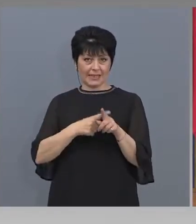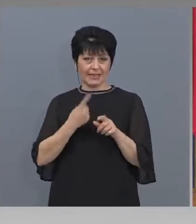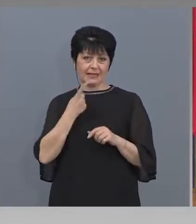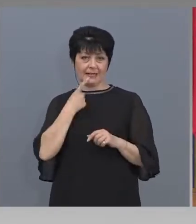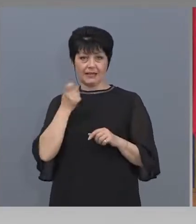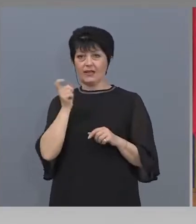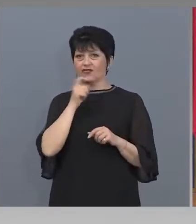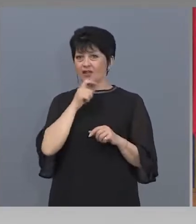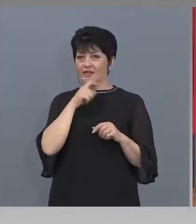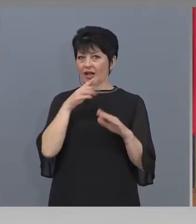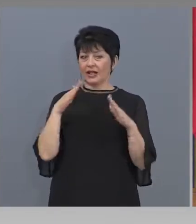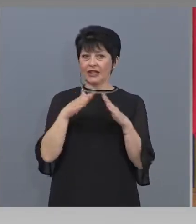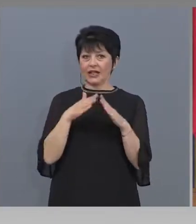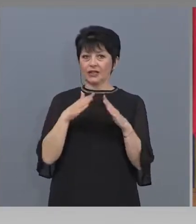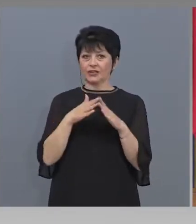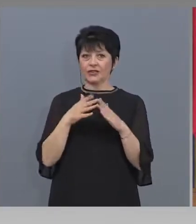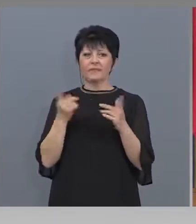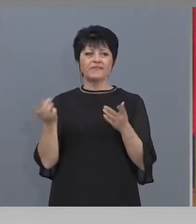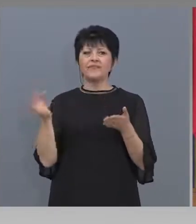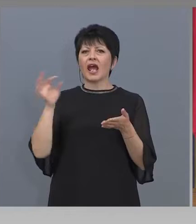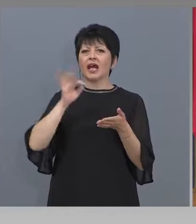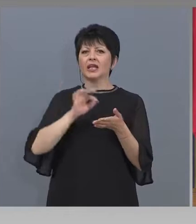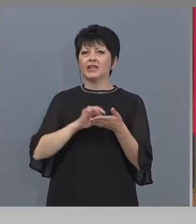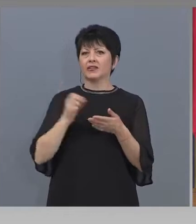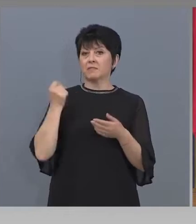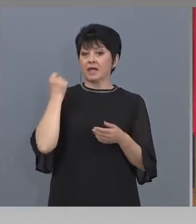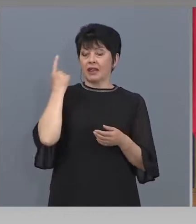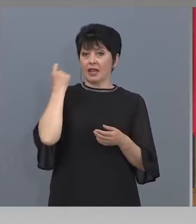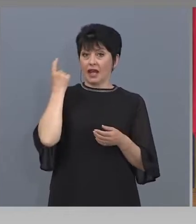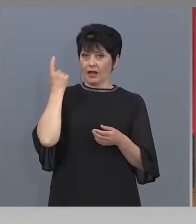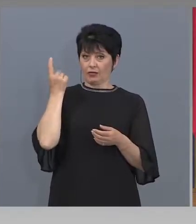Принципът е, че те идват при директора и предлагат